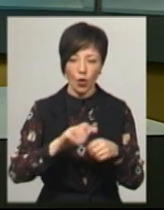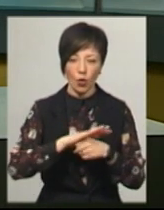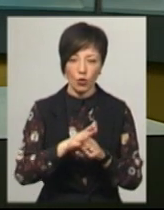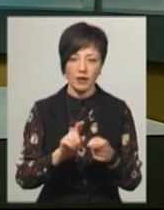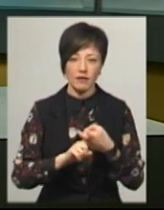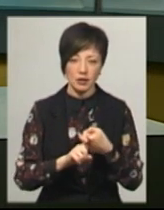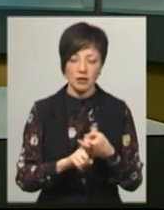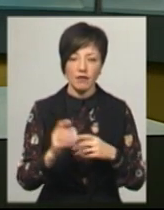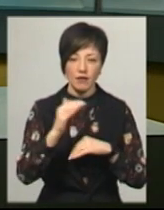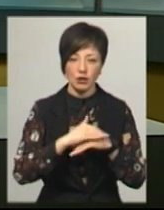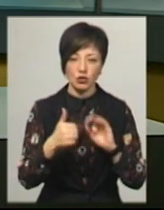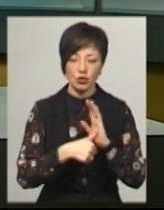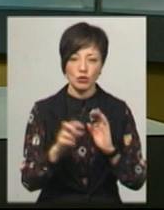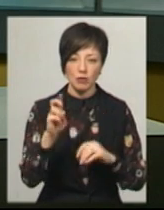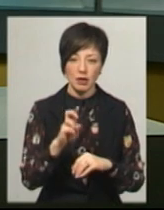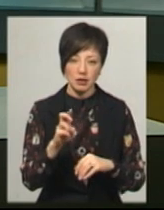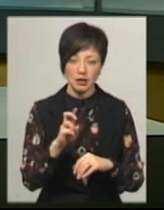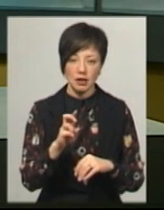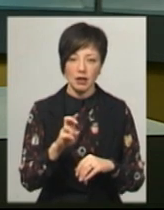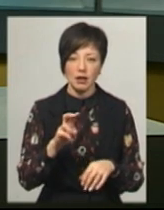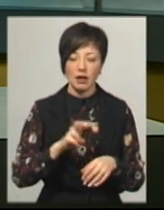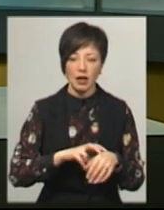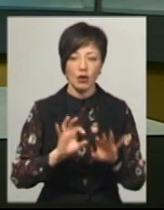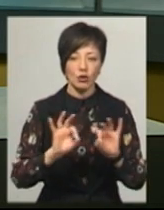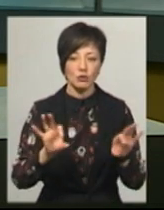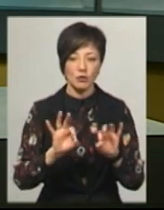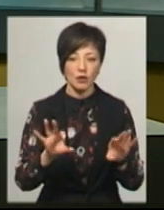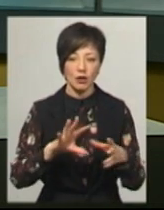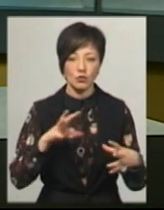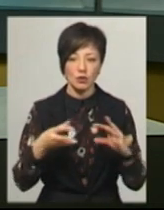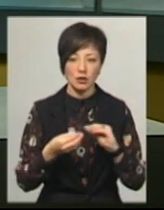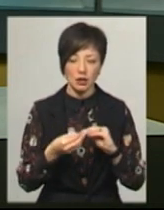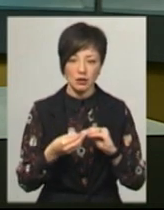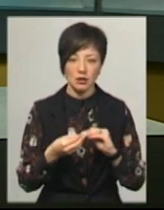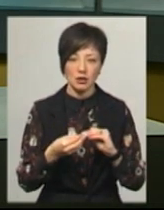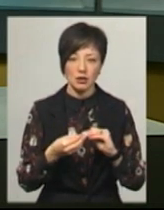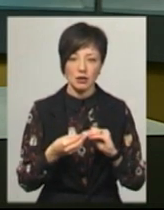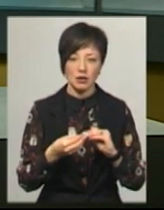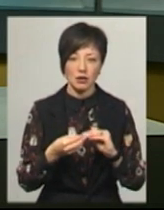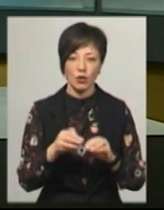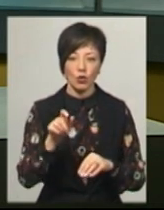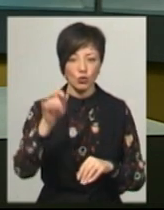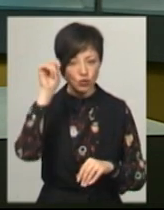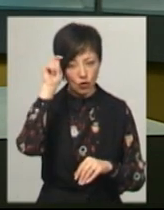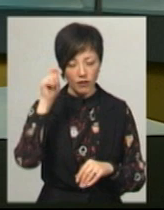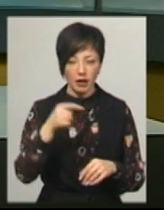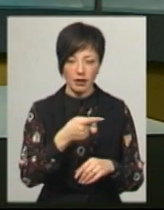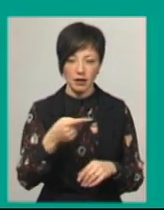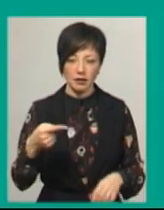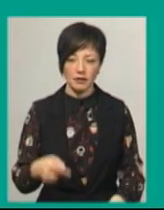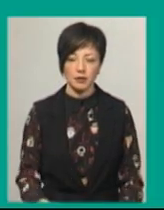коронавірус. Увечері 6 березня Оксана Піддубна розповіла, що результати аналізу на коронавірус у чоловіка негативні.